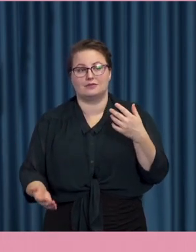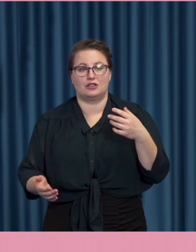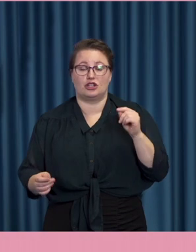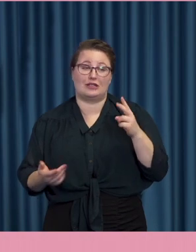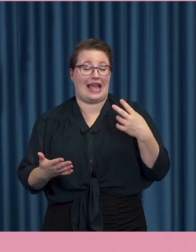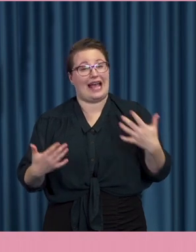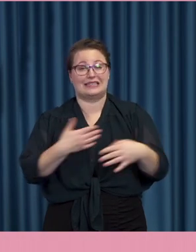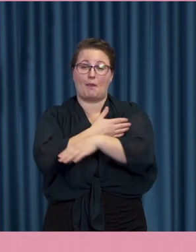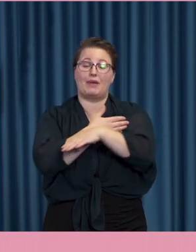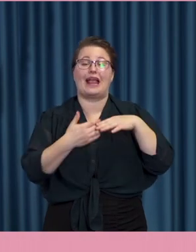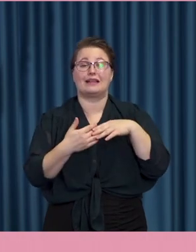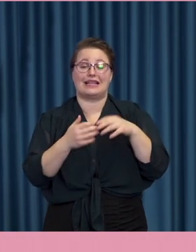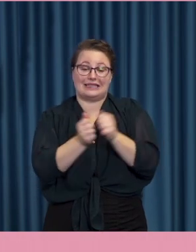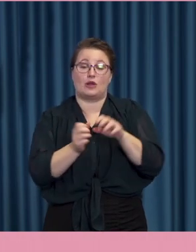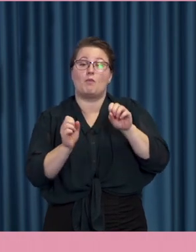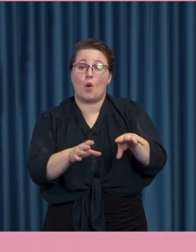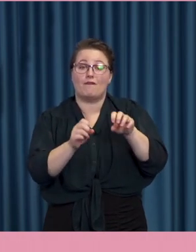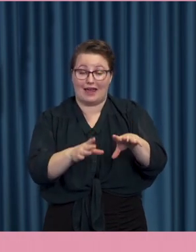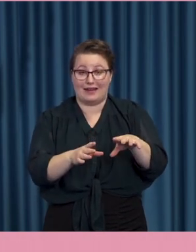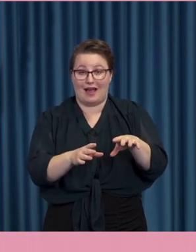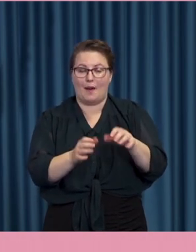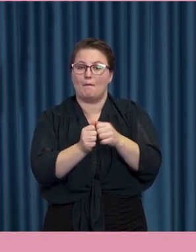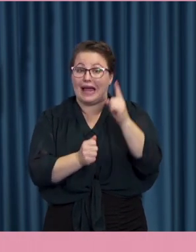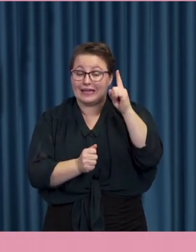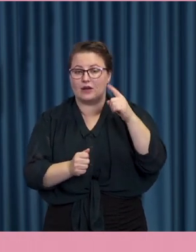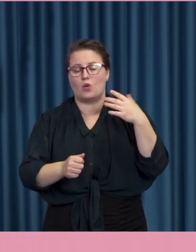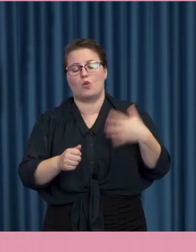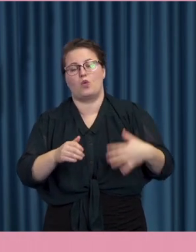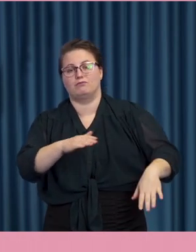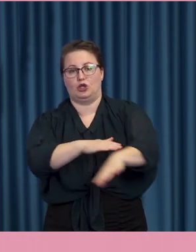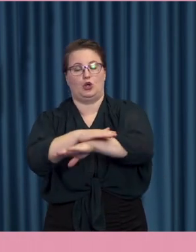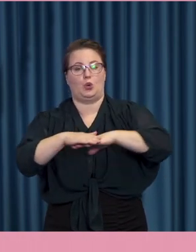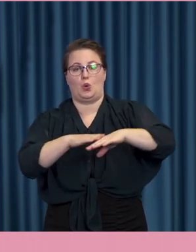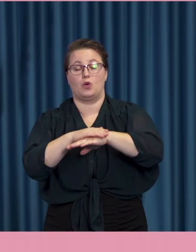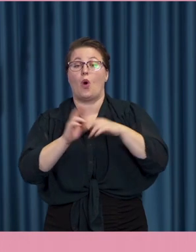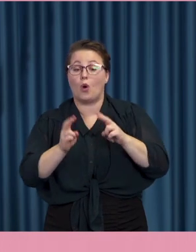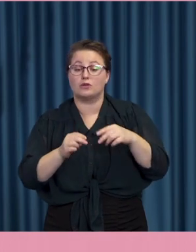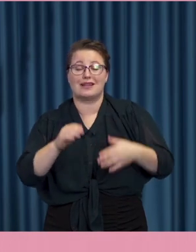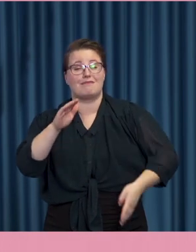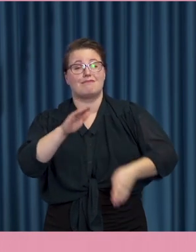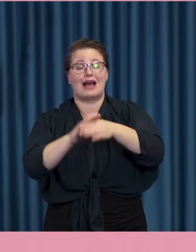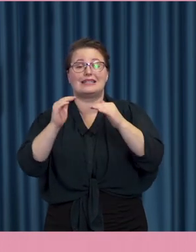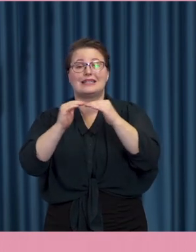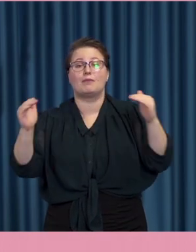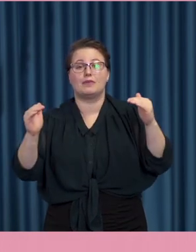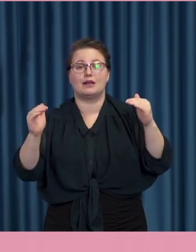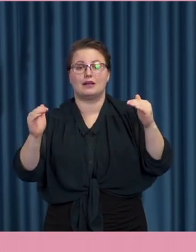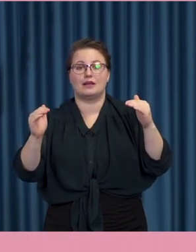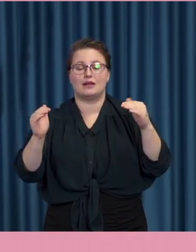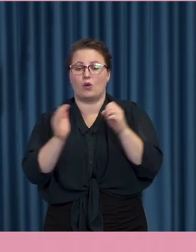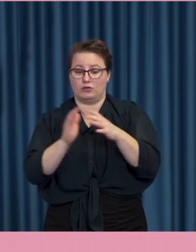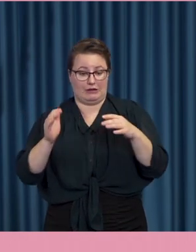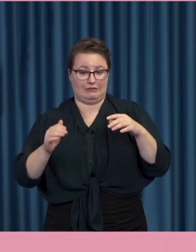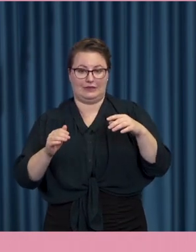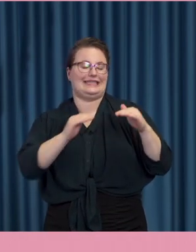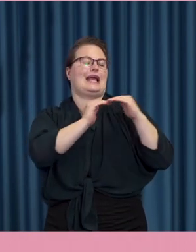av inflytande. Men också den mest fundamentala och den mest jämlika. Just eftersom den inte kräver så mycket. Så jag